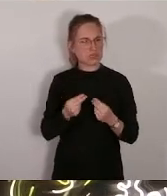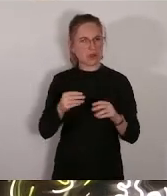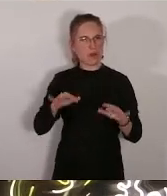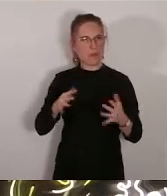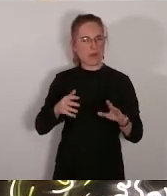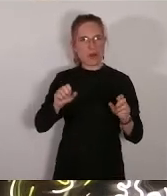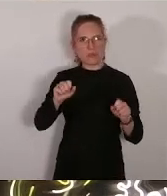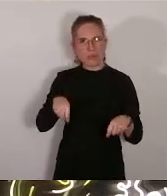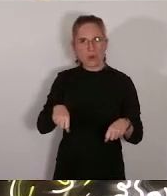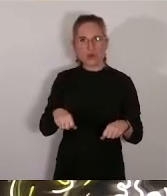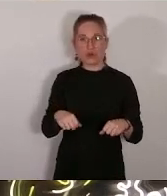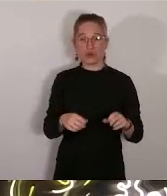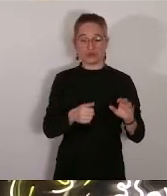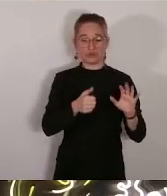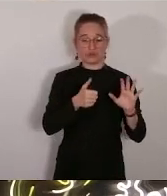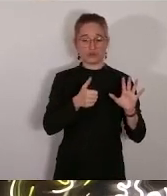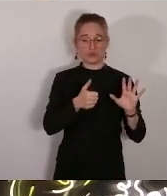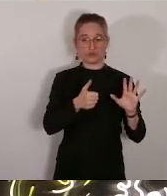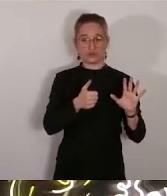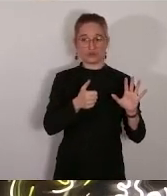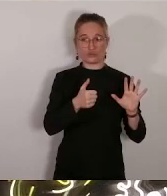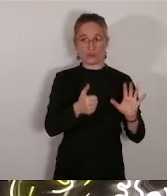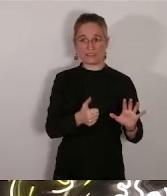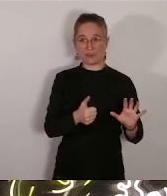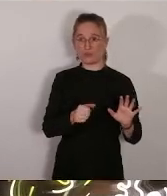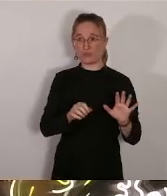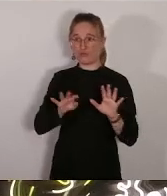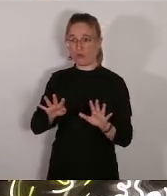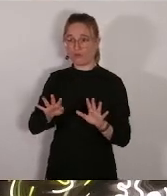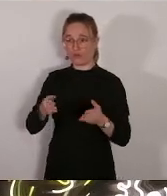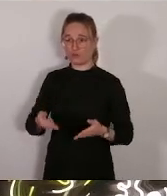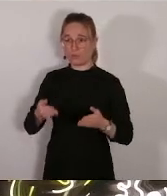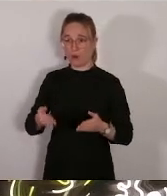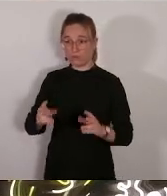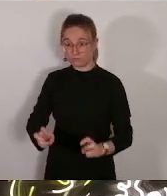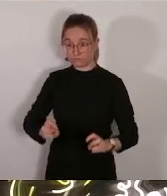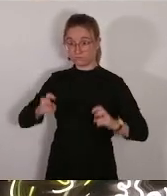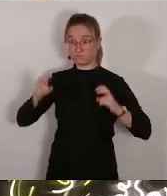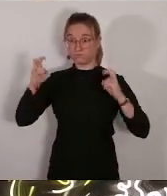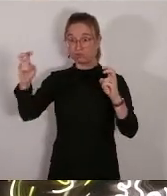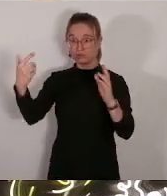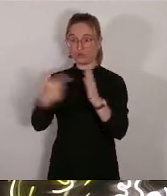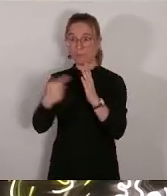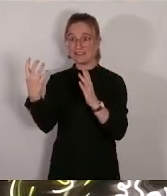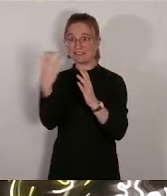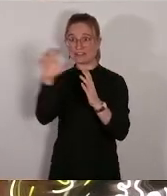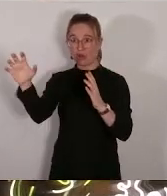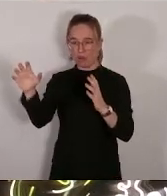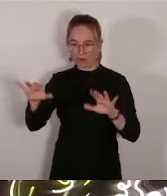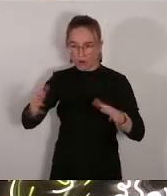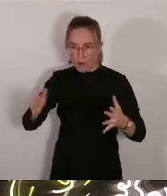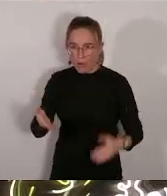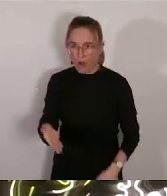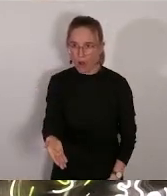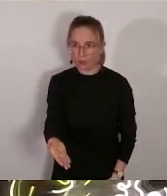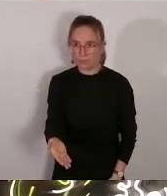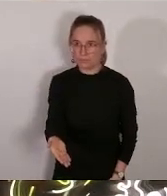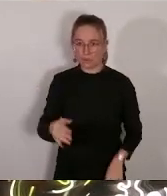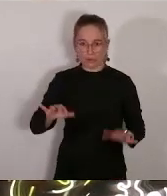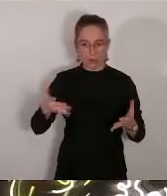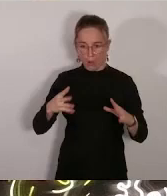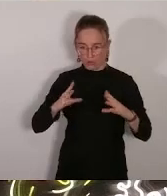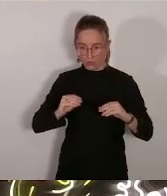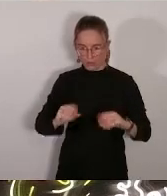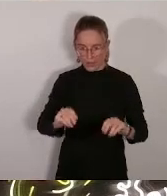gigawatts par an à 2500 gigawatts par an ? Comment comptez-vous financer la mise en œuvre d'un tel plan sur des bâtiments